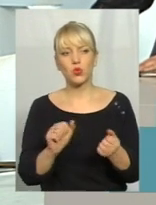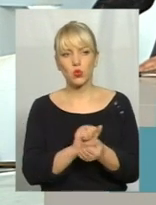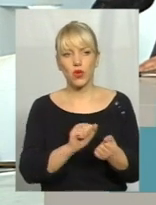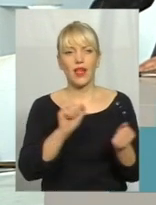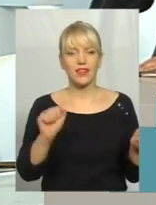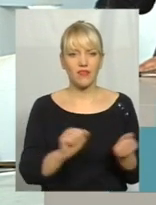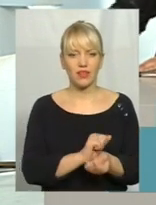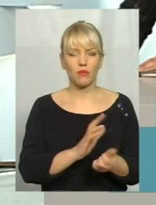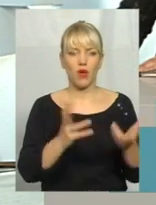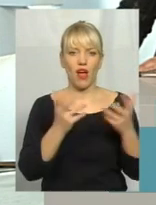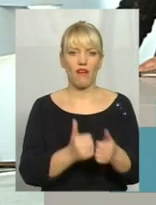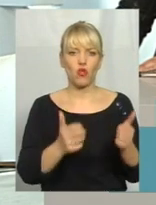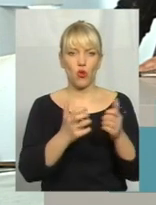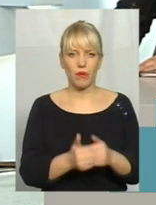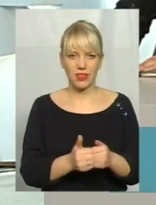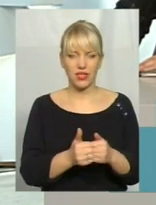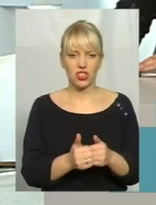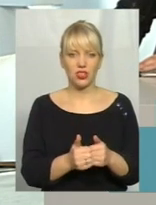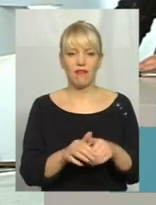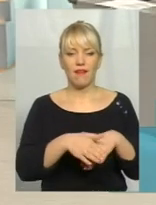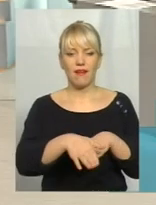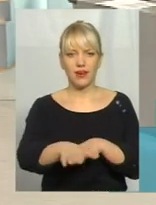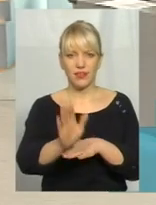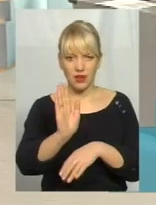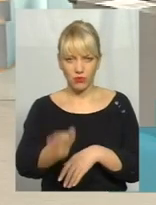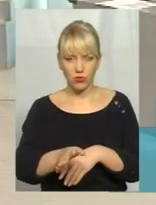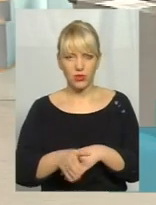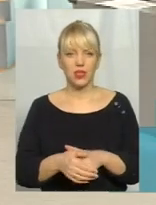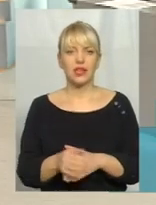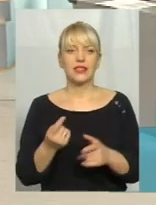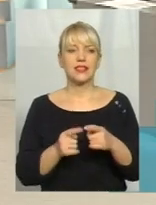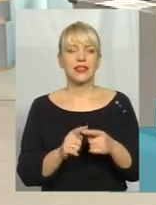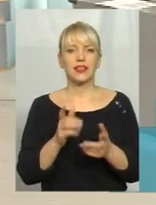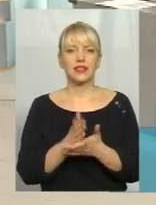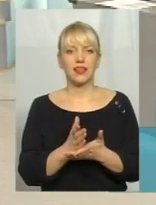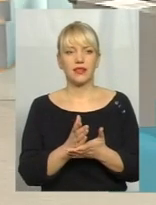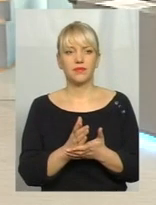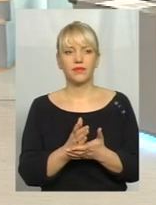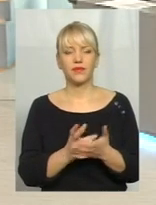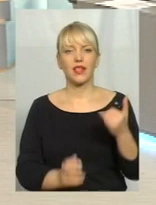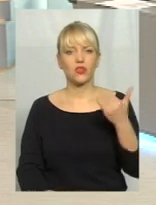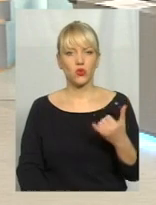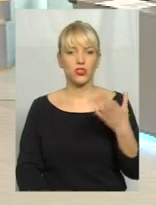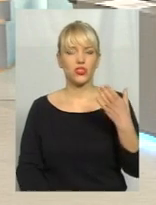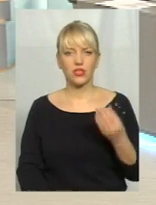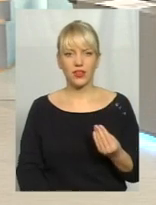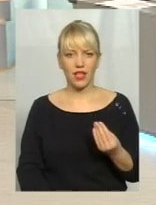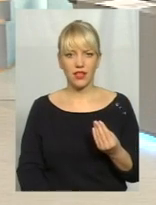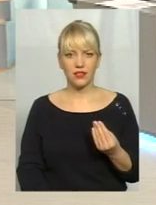сортування. Ми сьогодні говоримо про автоматичні лінії, тому що це є на сьогоднішній день